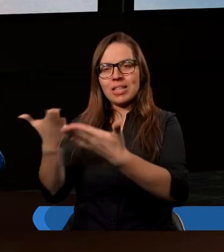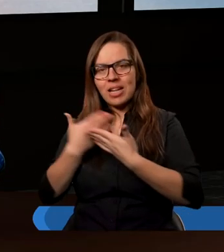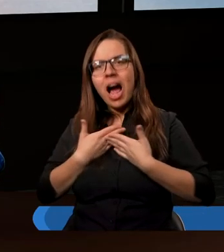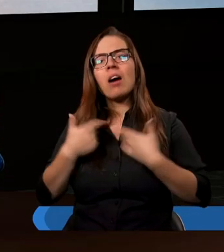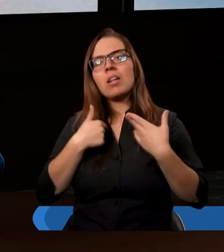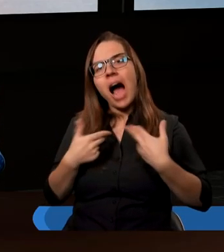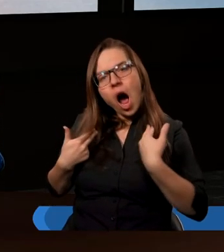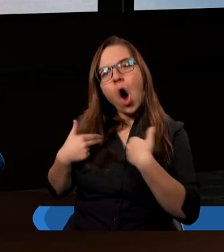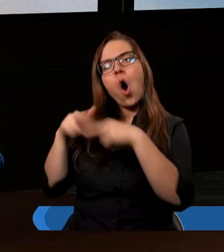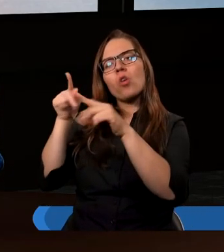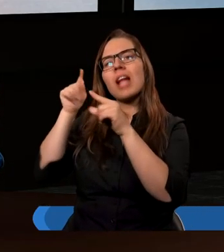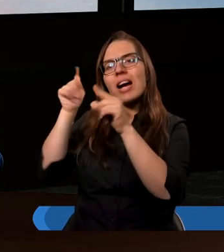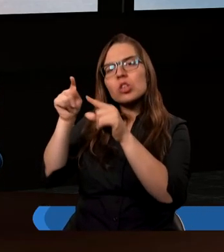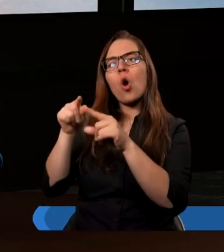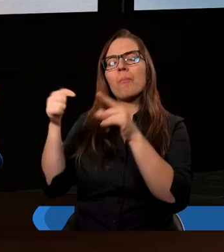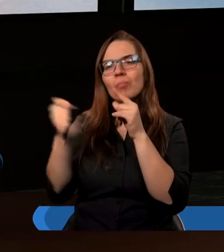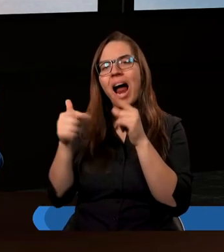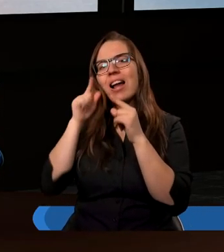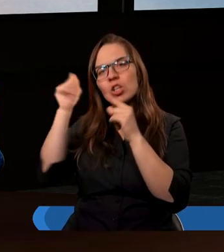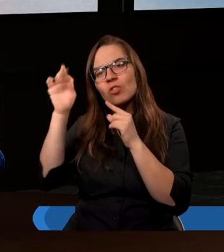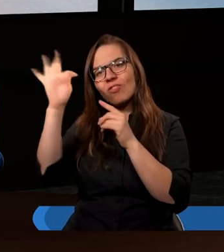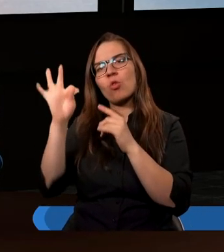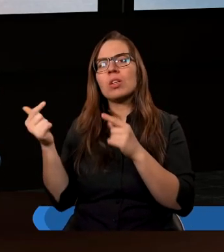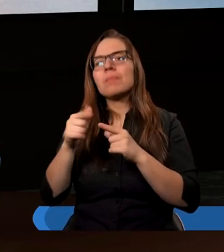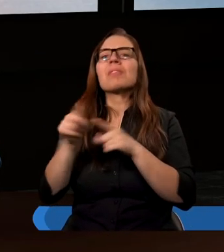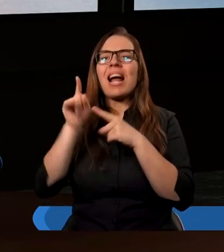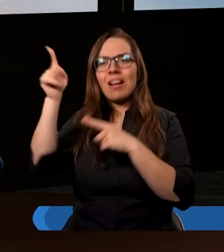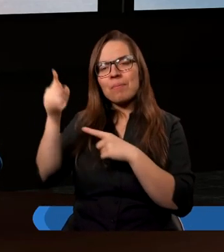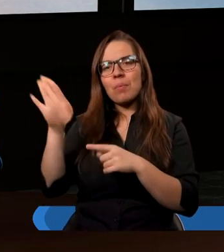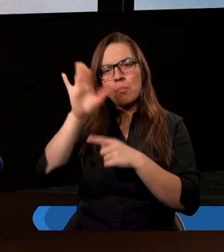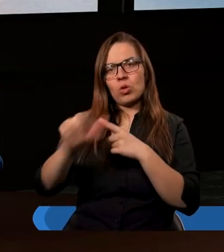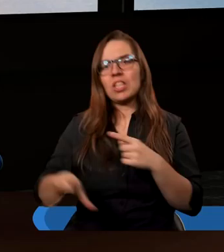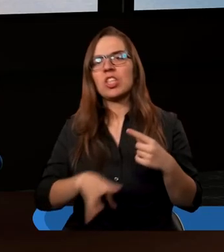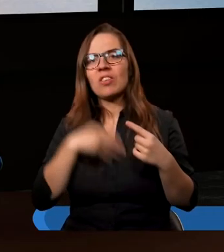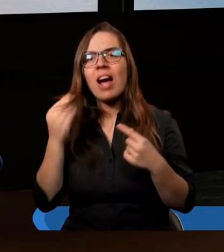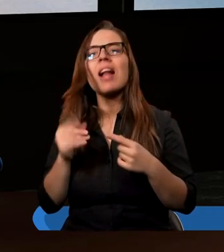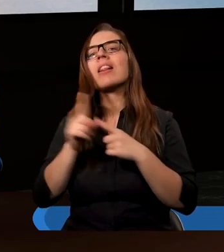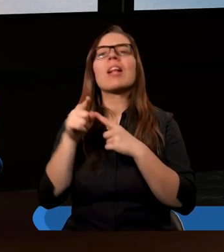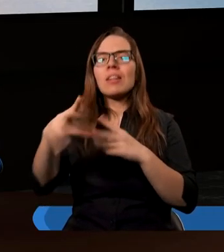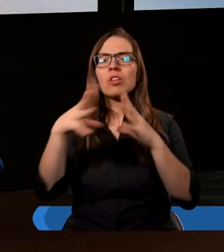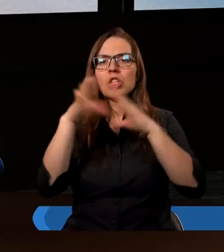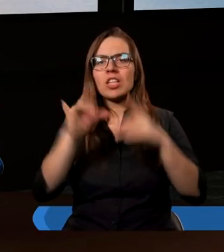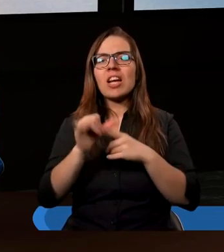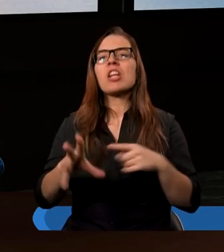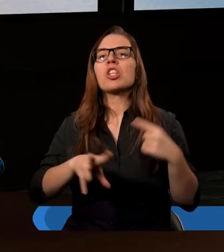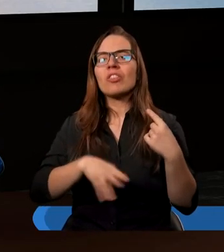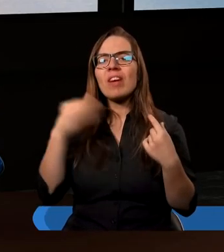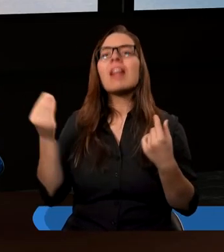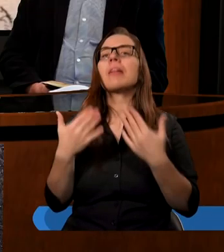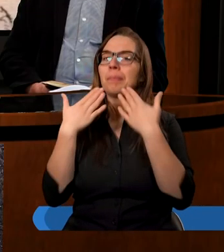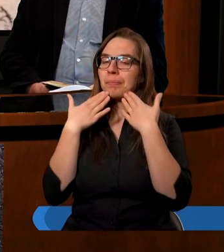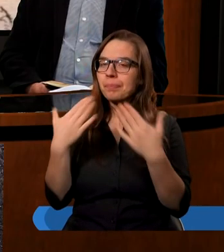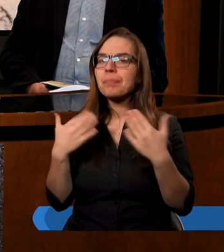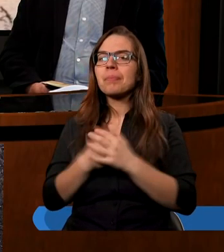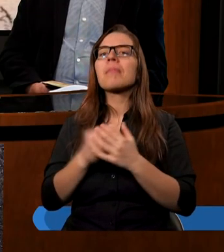jest Twoją własnością i powinna do Ciebie należeć. Tak jak Ty jesteś Boże Święty, tak i ta dziesięcina jest święta. Dziękuję